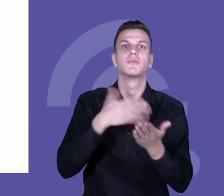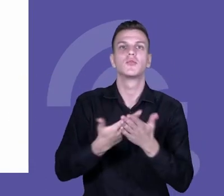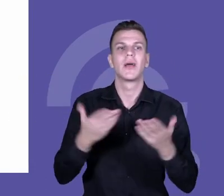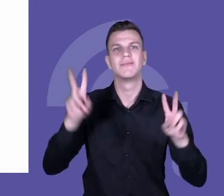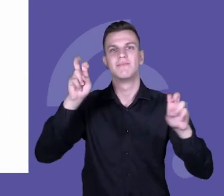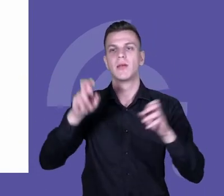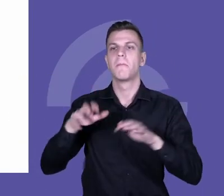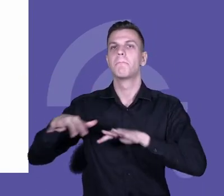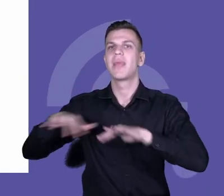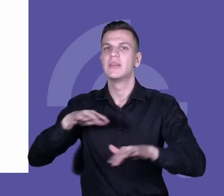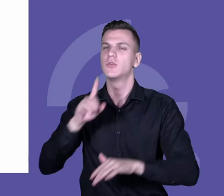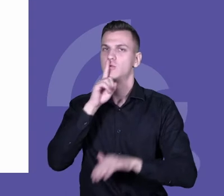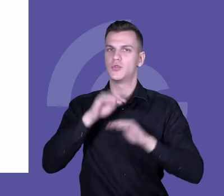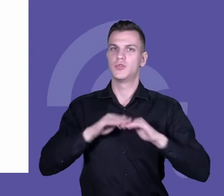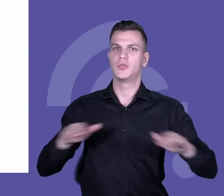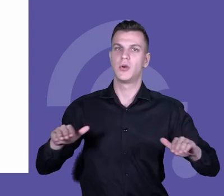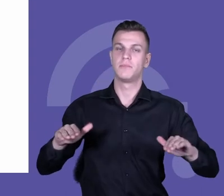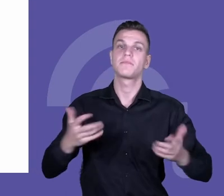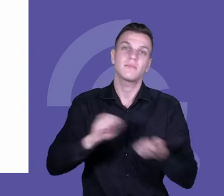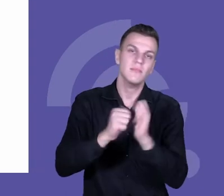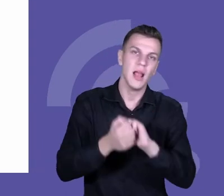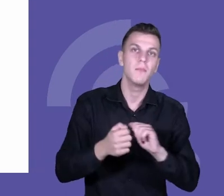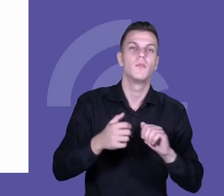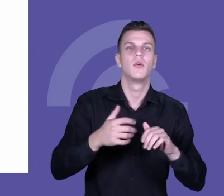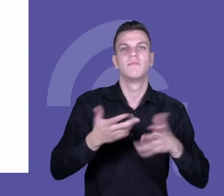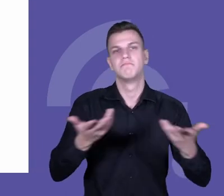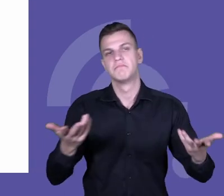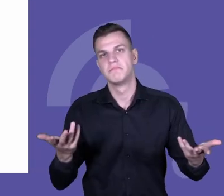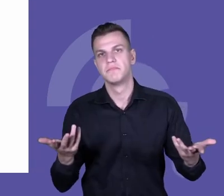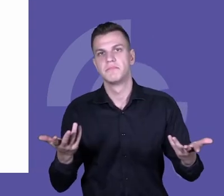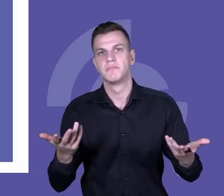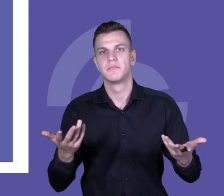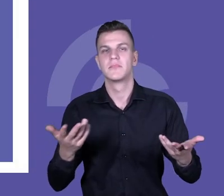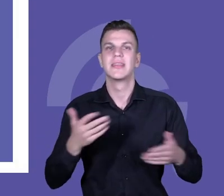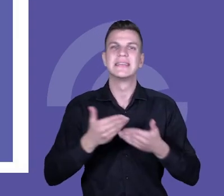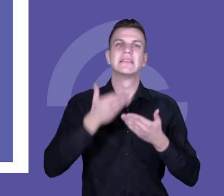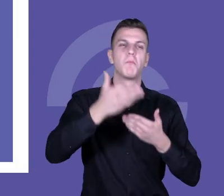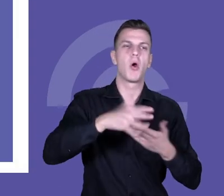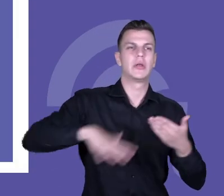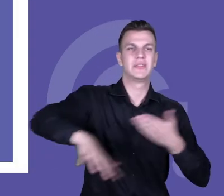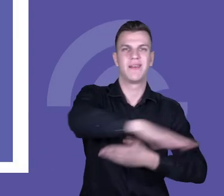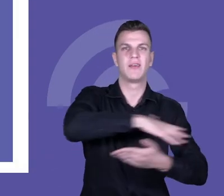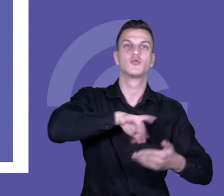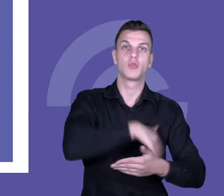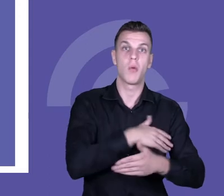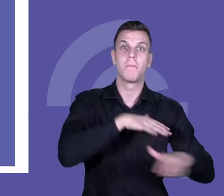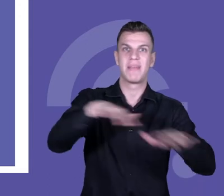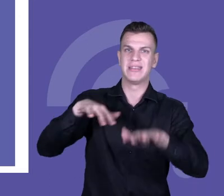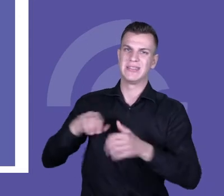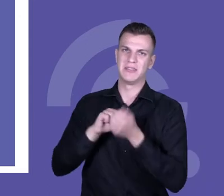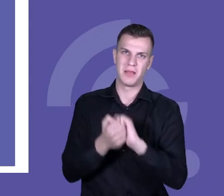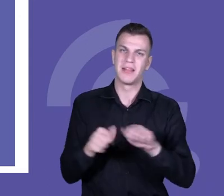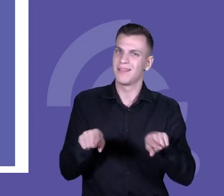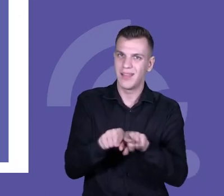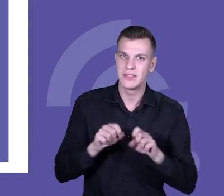wyciszenia czy też zajęcia poza, czy też zmiana przestrzeni poza szkolnej. Tutaj jest